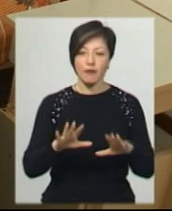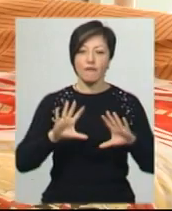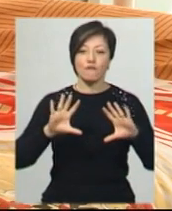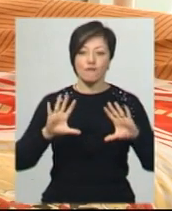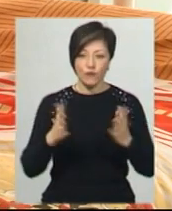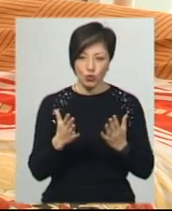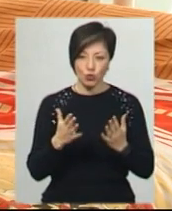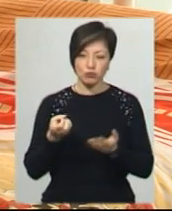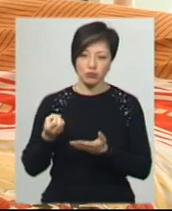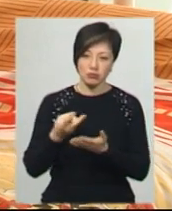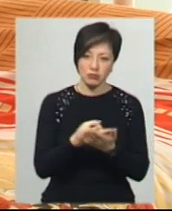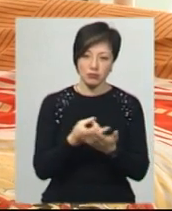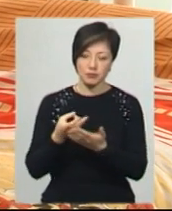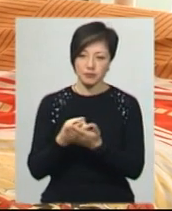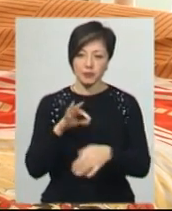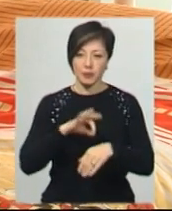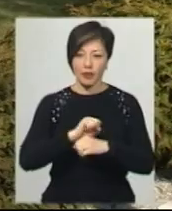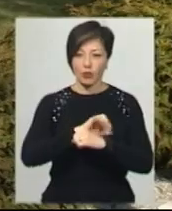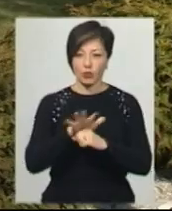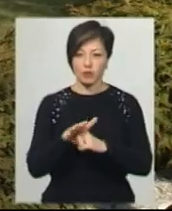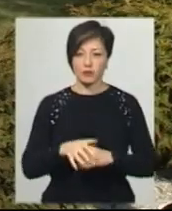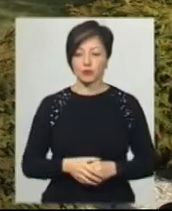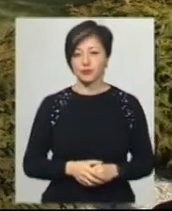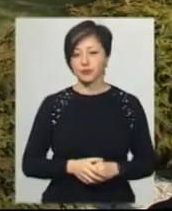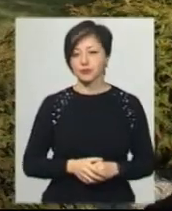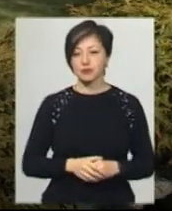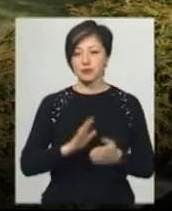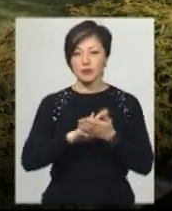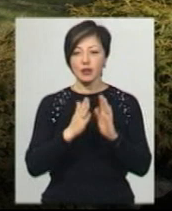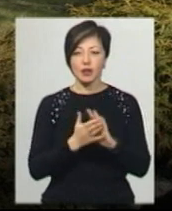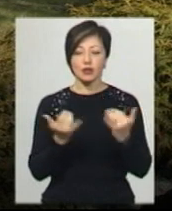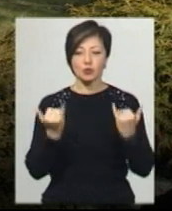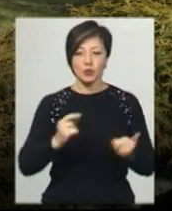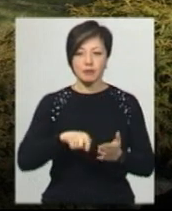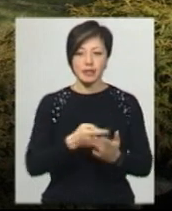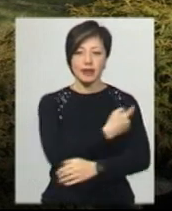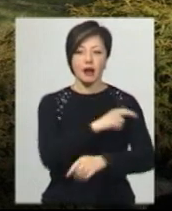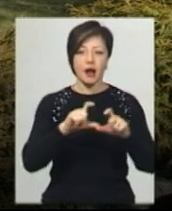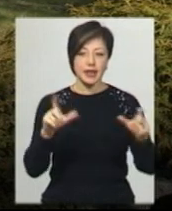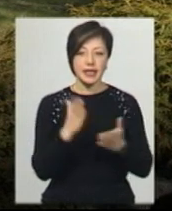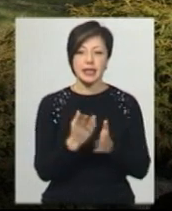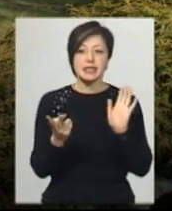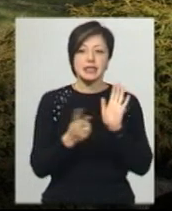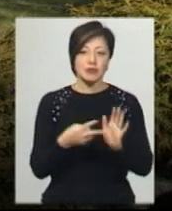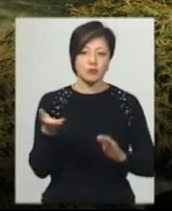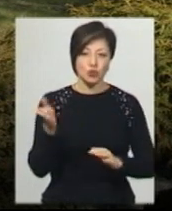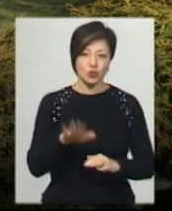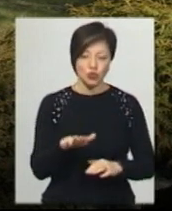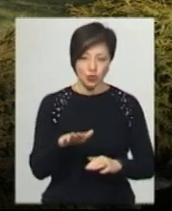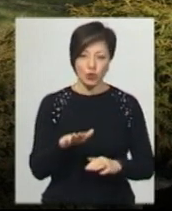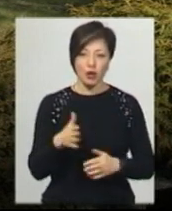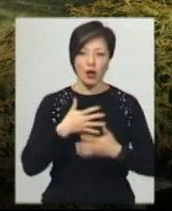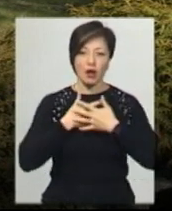якщо сюди почнуть поступати пацієнти з коронавірусною інфекцією. Станом на сьогодні в міській лікарні є сім апаратів штучної вентиляції